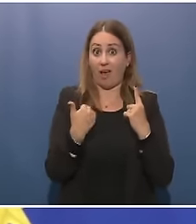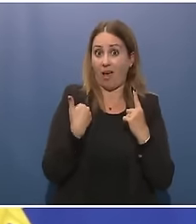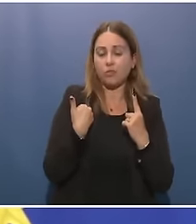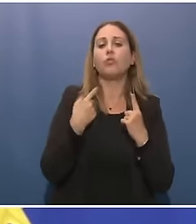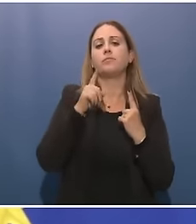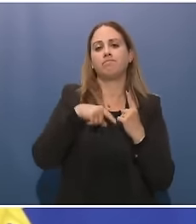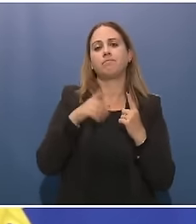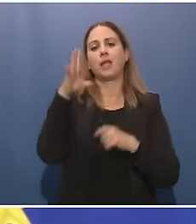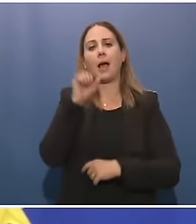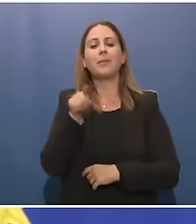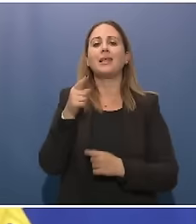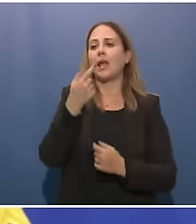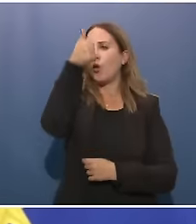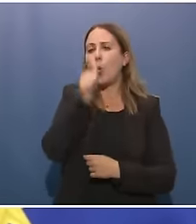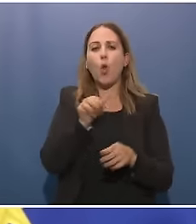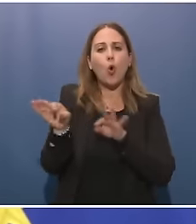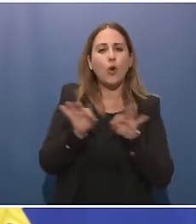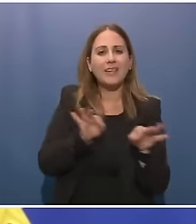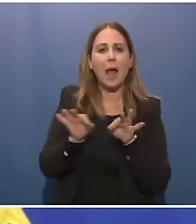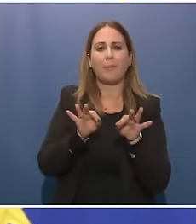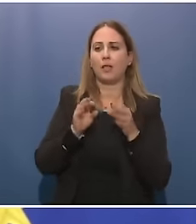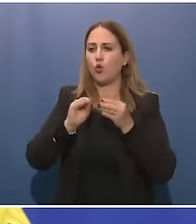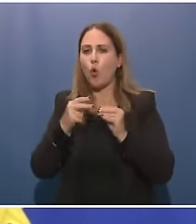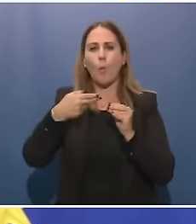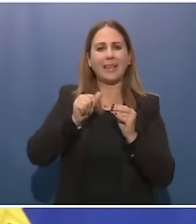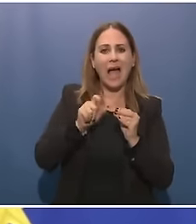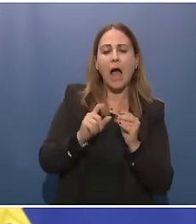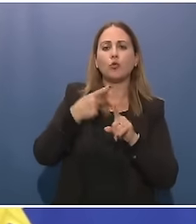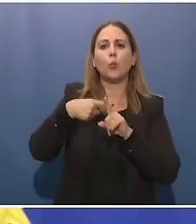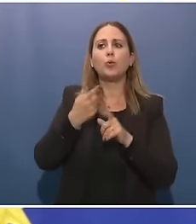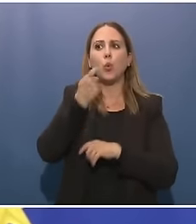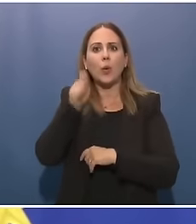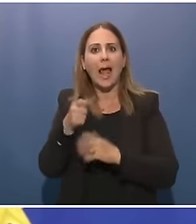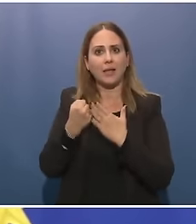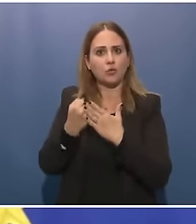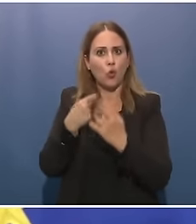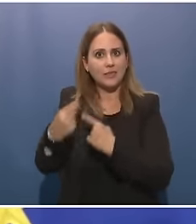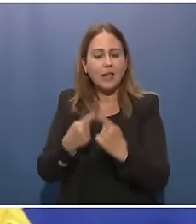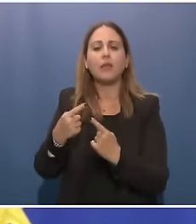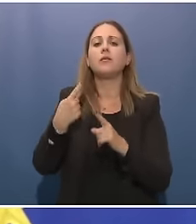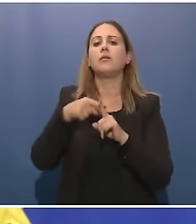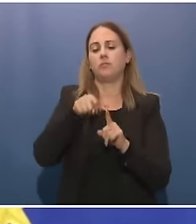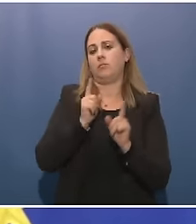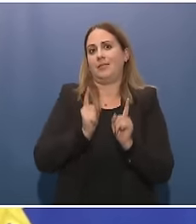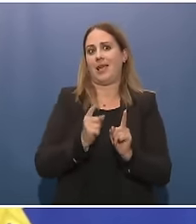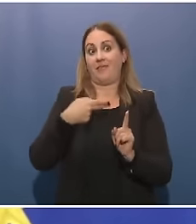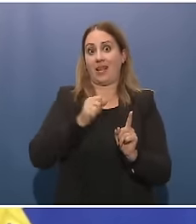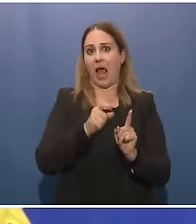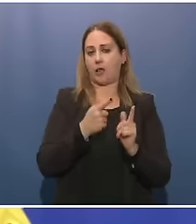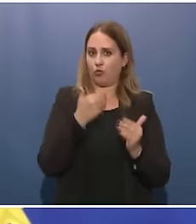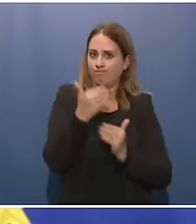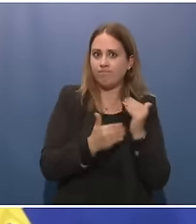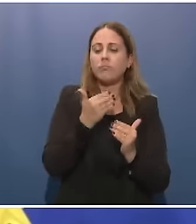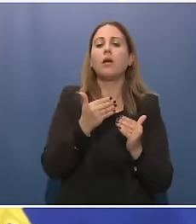difesa dell'Ucraina, il ruolo di coordinamento che la Nato può esercitare e deve esercitare da questo punto di vista. Il nostro obiettivo comune rimane lo